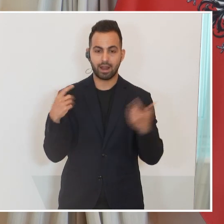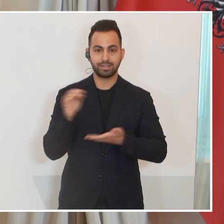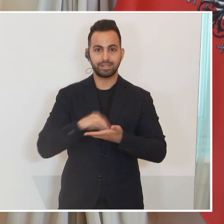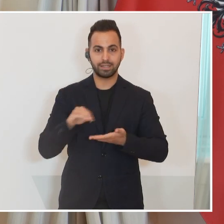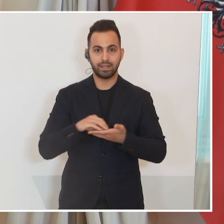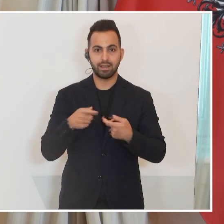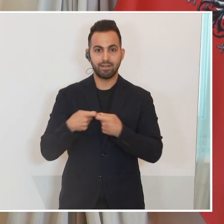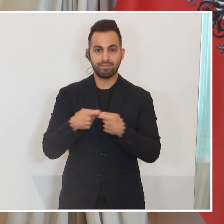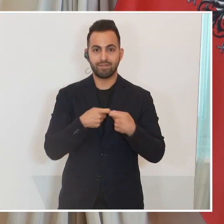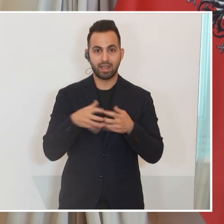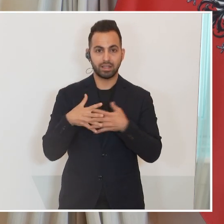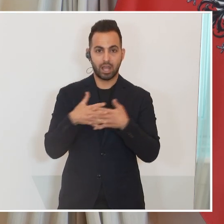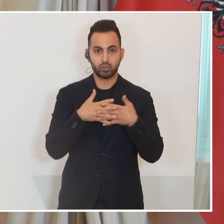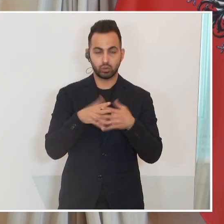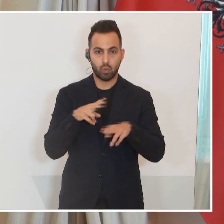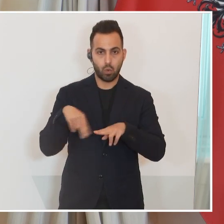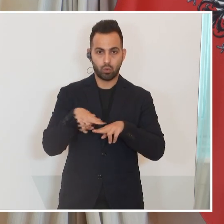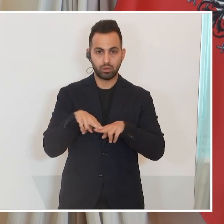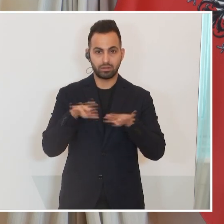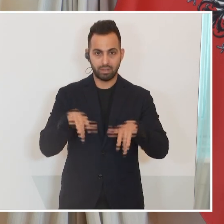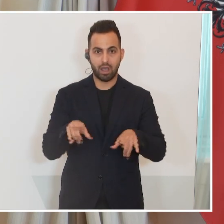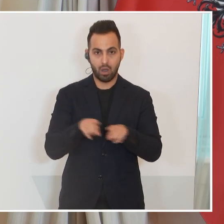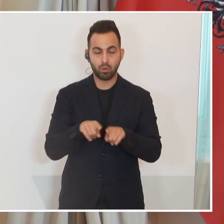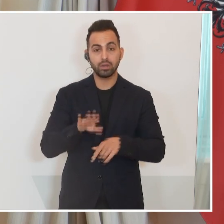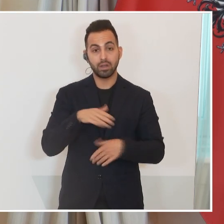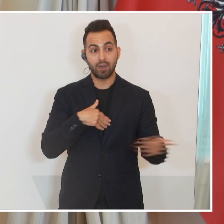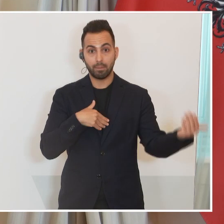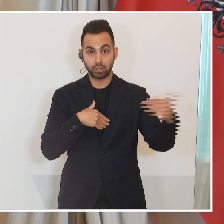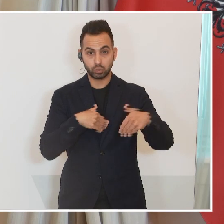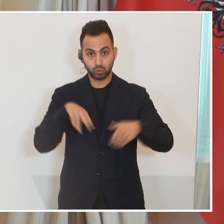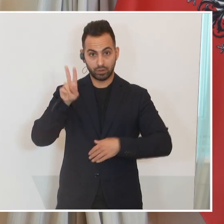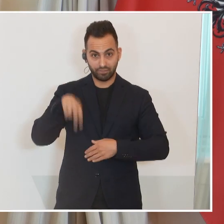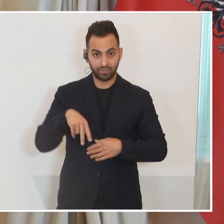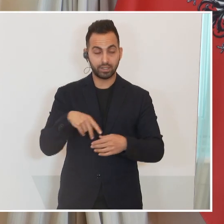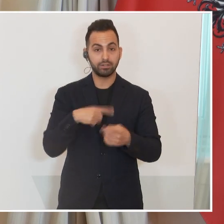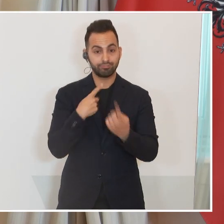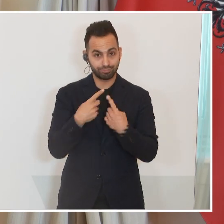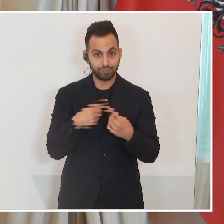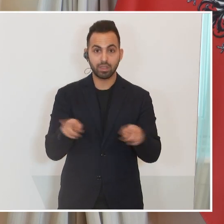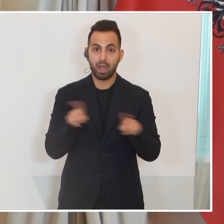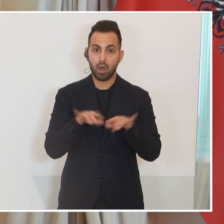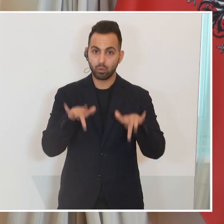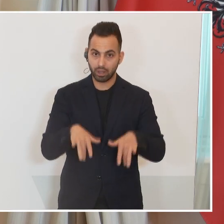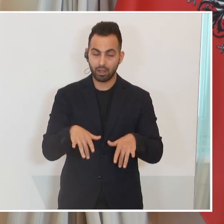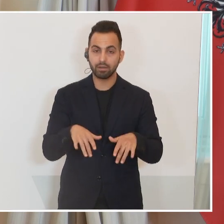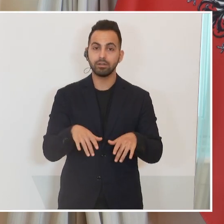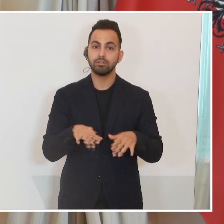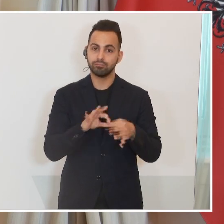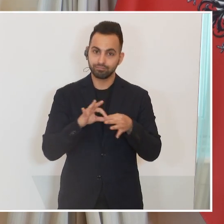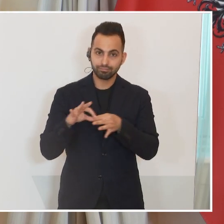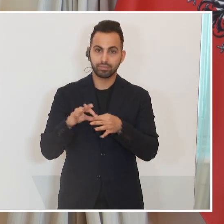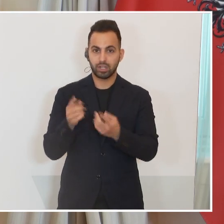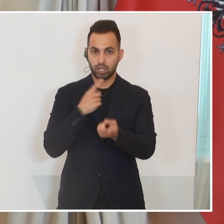Vereinten Nationen in Folge seines Besuches in Wien und auch in Vorbereitung auf das